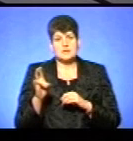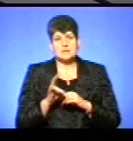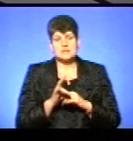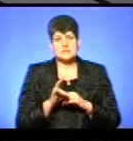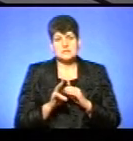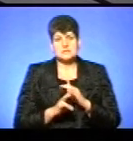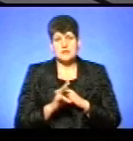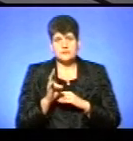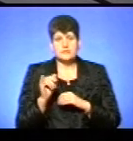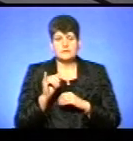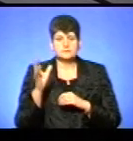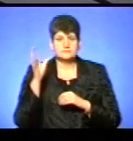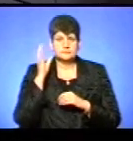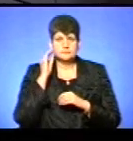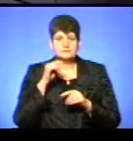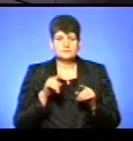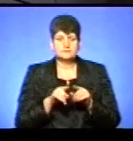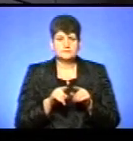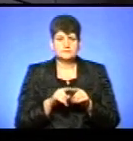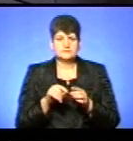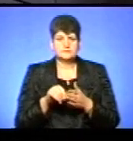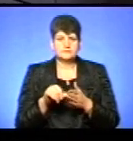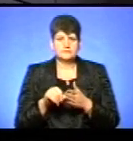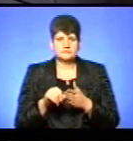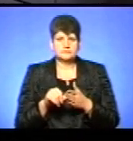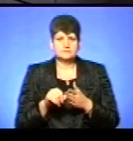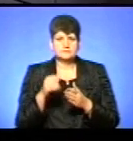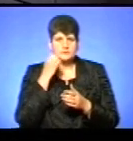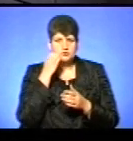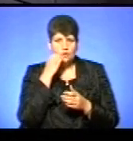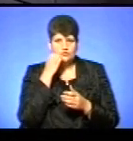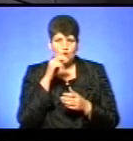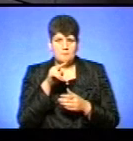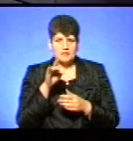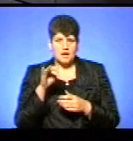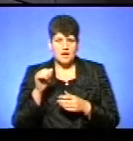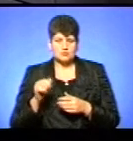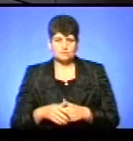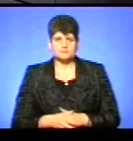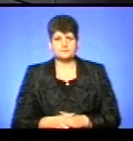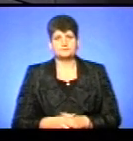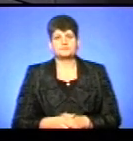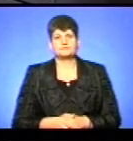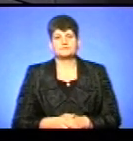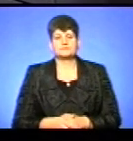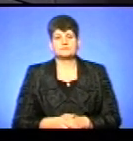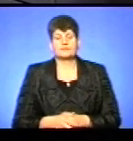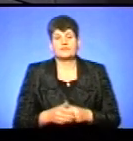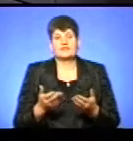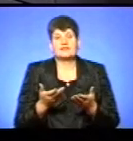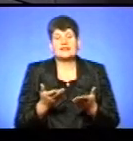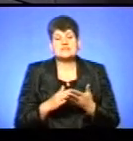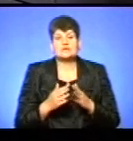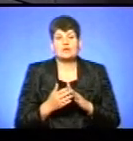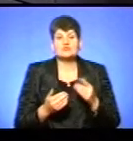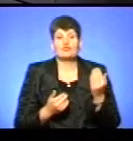і враховуючи також представників Московського патріархату. В якій ситуації